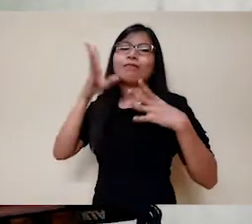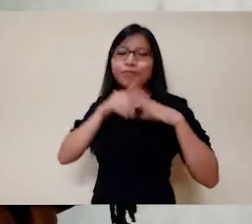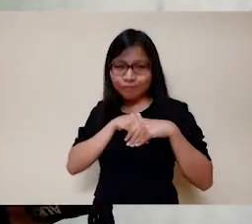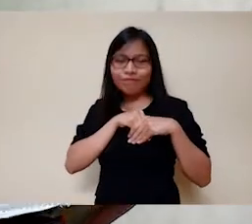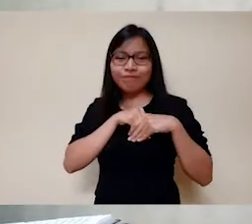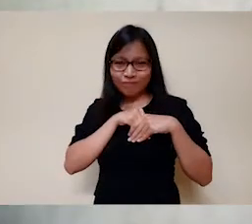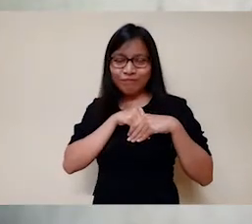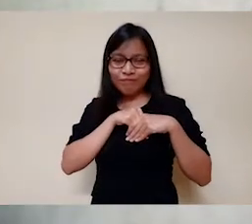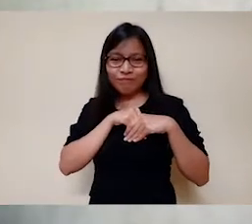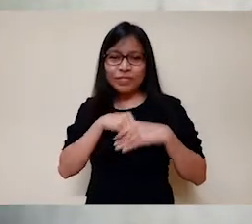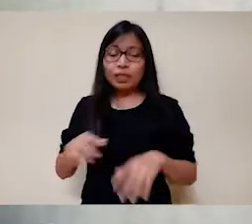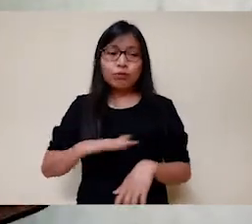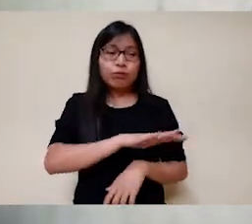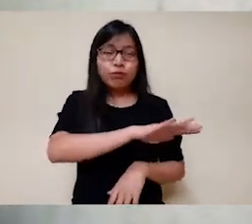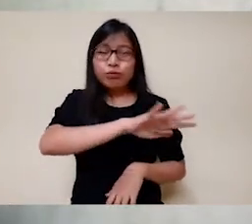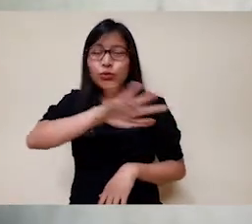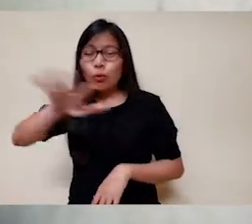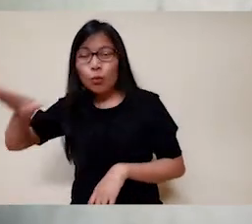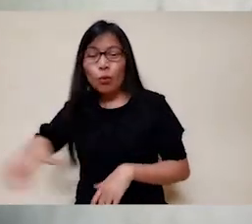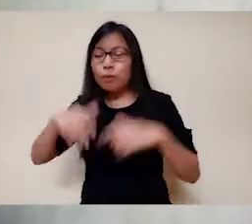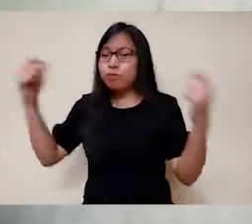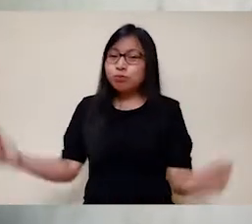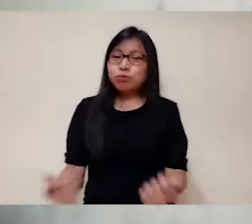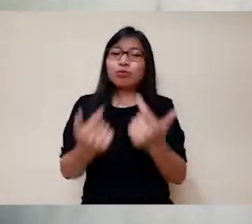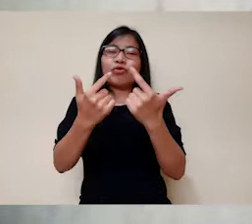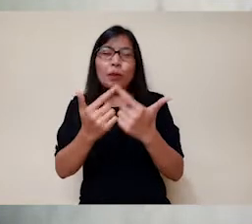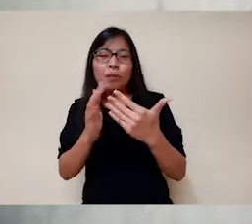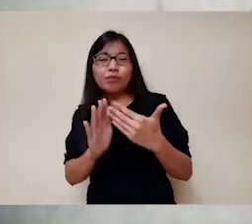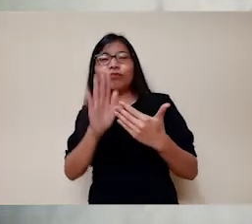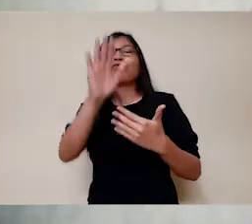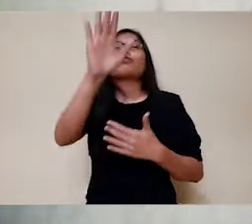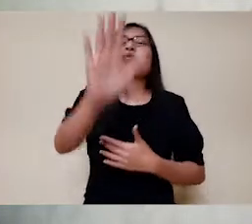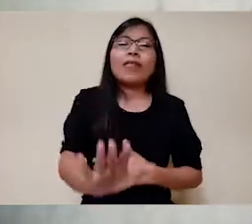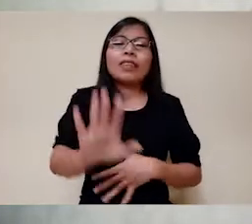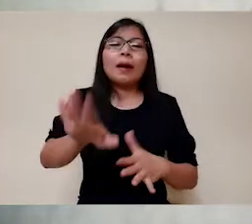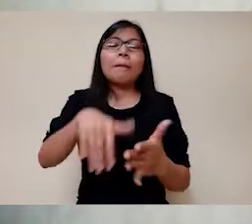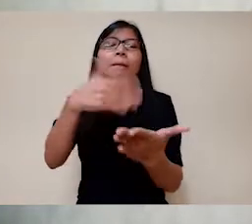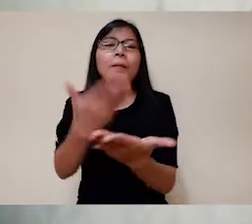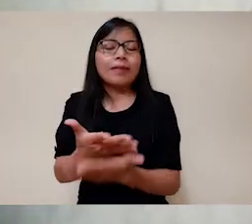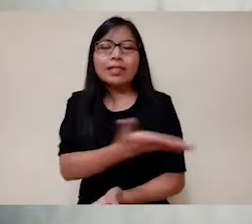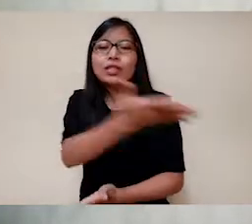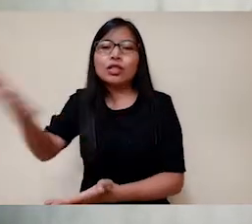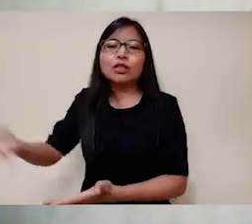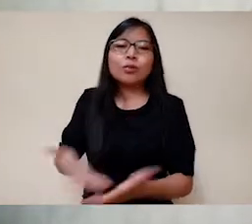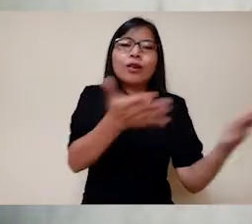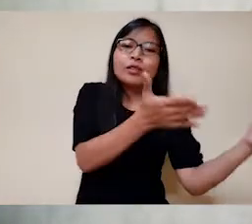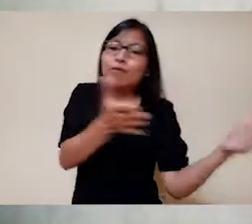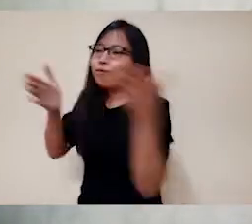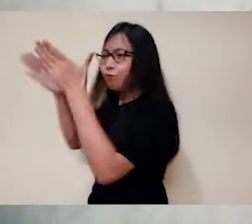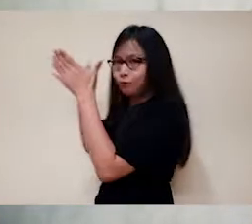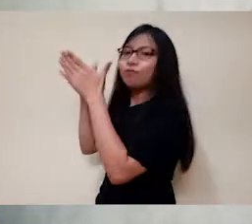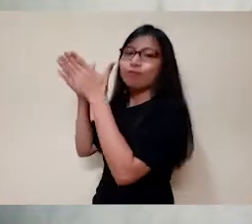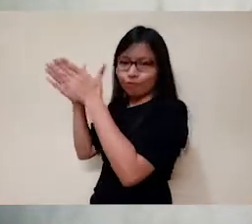sesuatu, bahwa hidup ini, bahkan bahwa kematian ini berpusat kepada Kristus. Sehingga saatnya